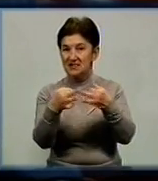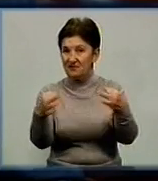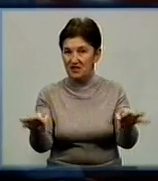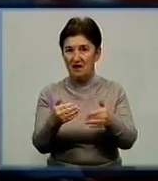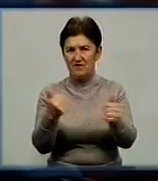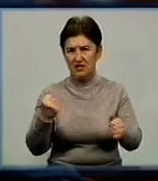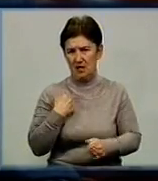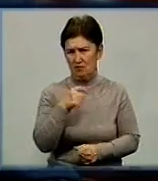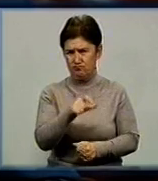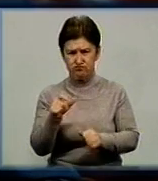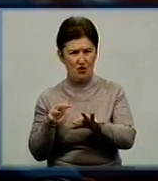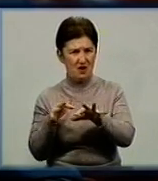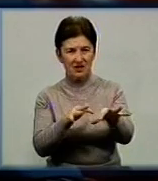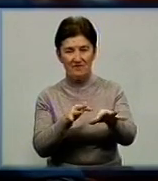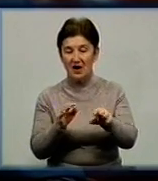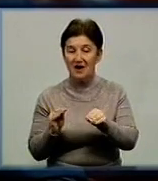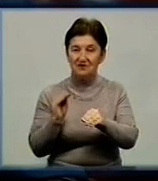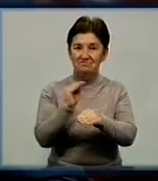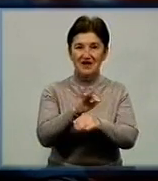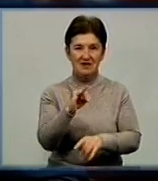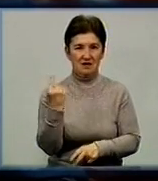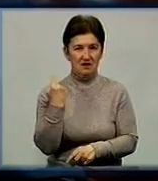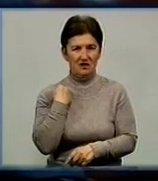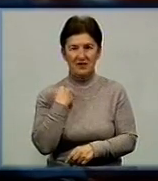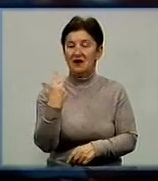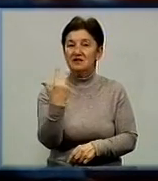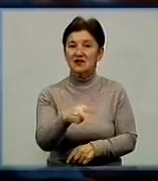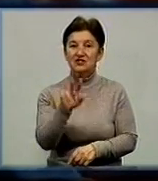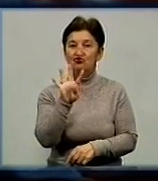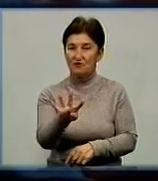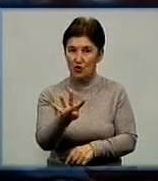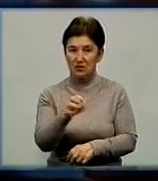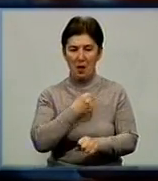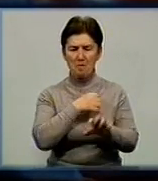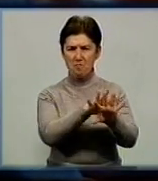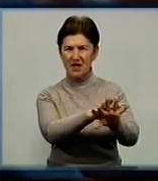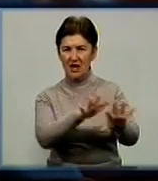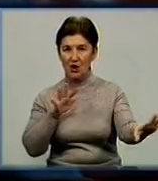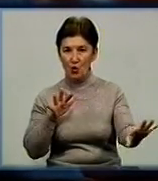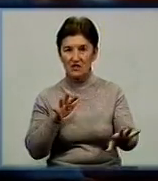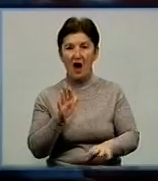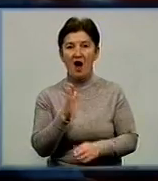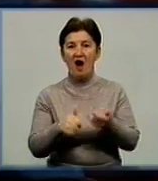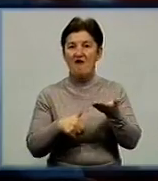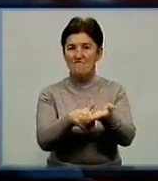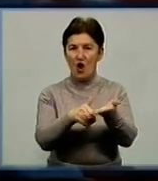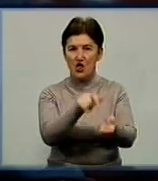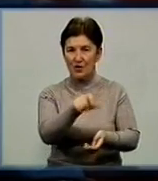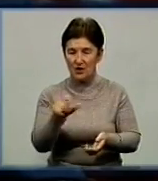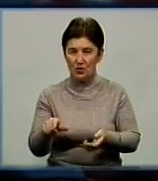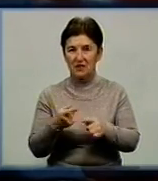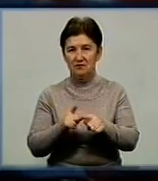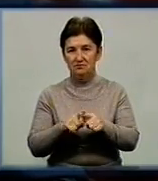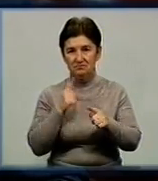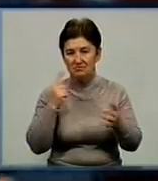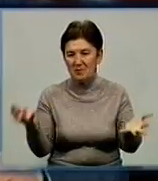бояків значних зусиль доклав саме Кіровоградський 34 батальйон. Тому волонтери вирішили підтримати дітей саме